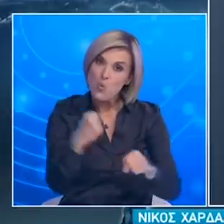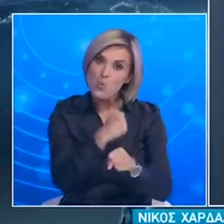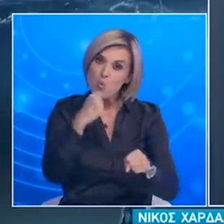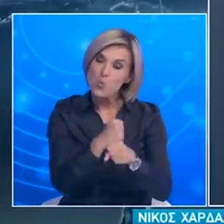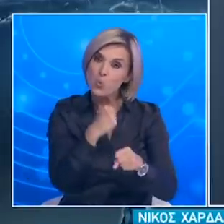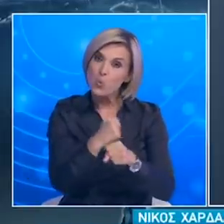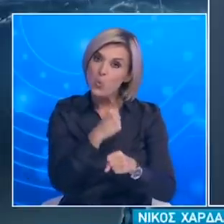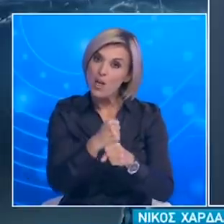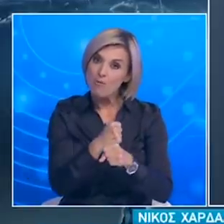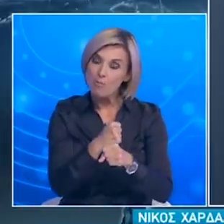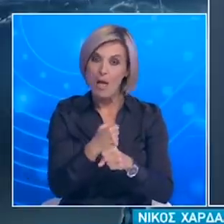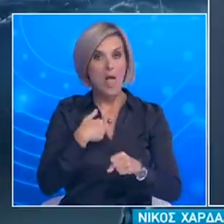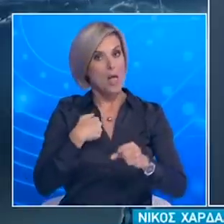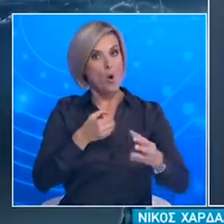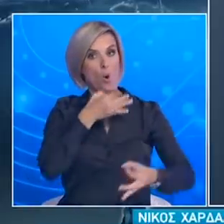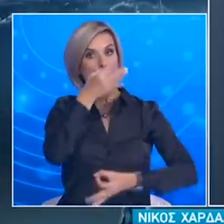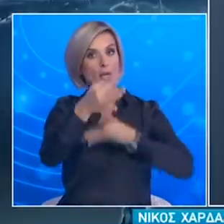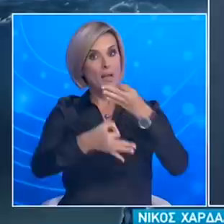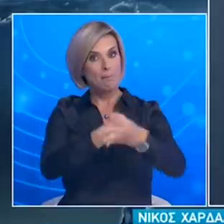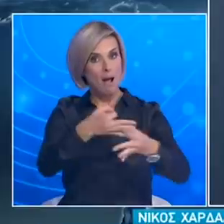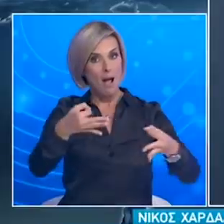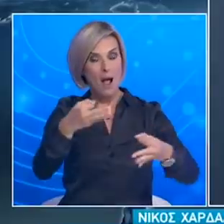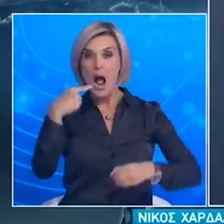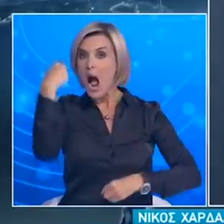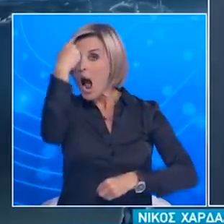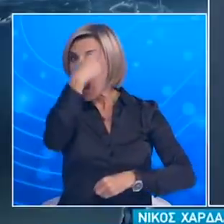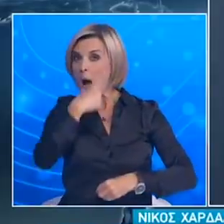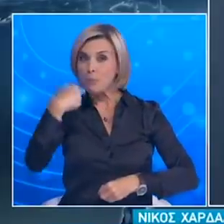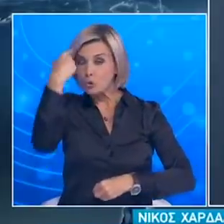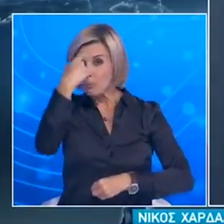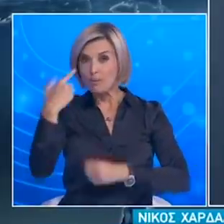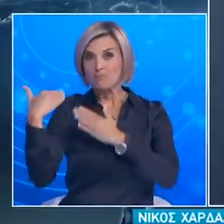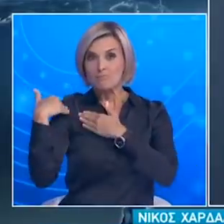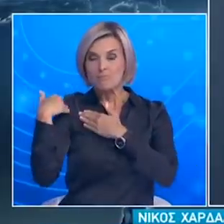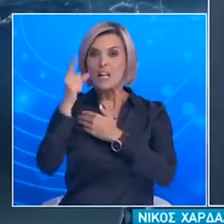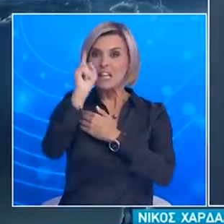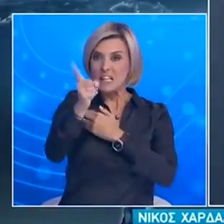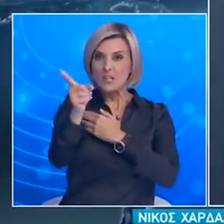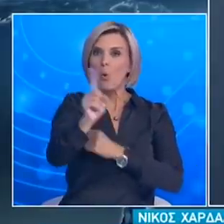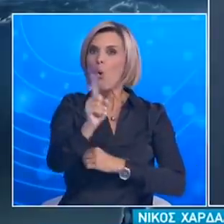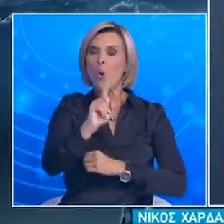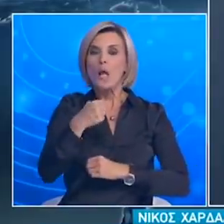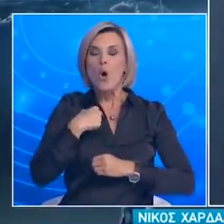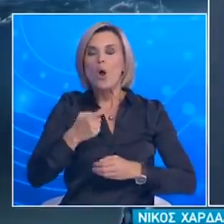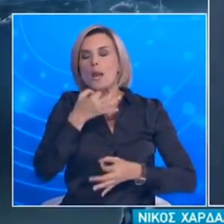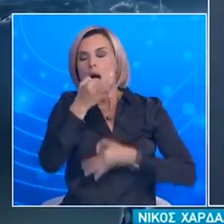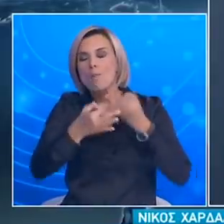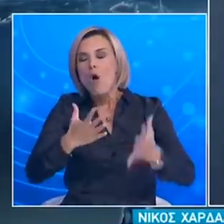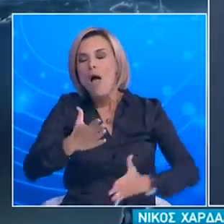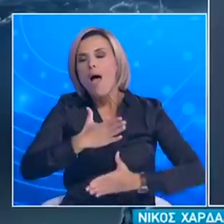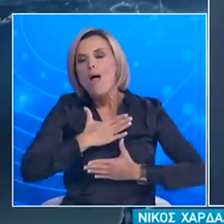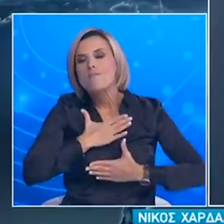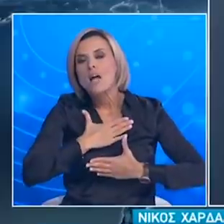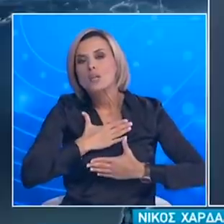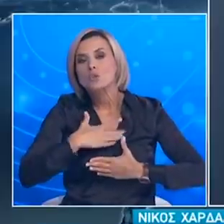όταν αναφέρομαι σε ατομική ευθύνη Δεν κουνά το δάχτυλο Στον Έλληνα πολίτη Είμαι ευγνώμων σαν άνθρωπος Σαν